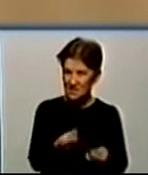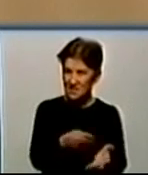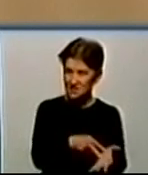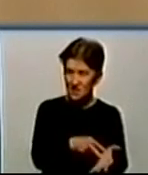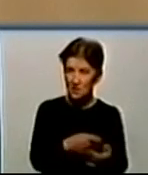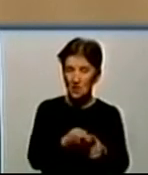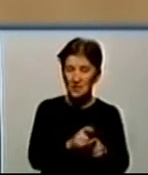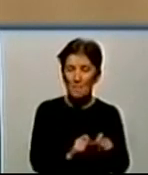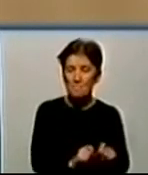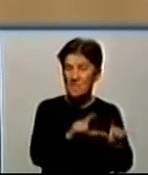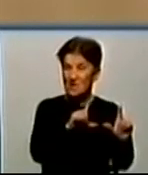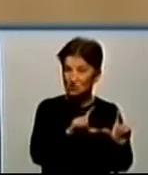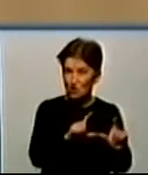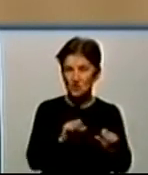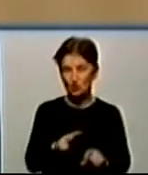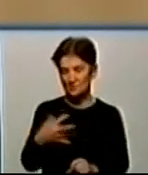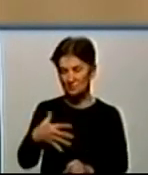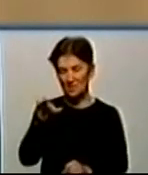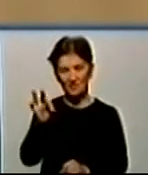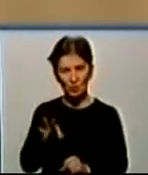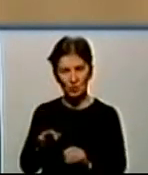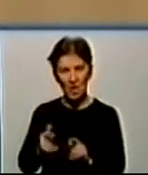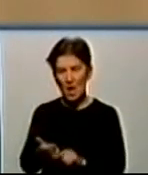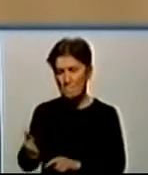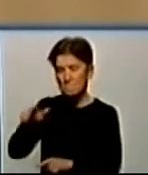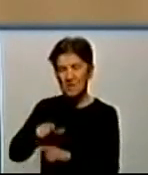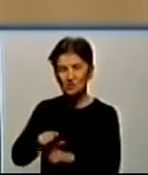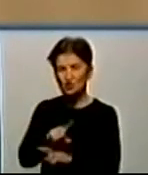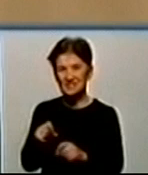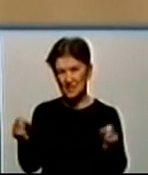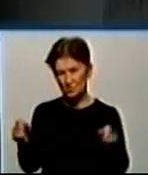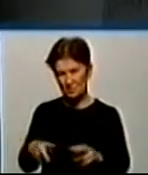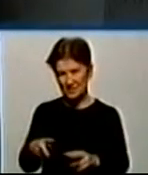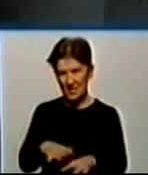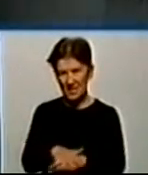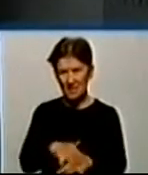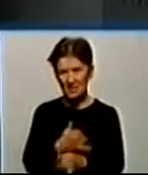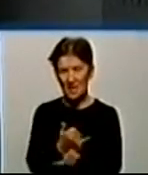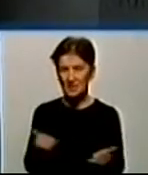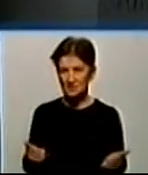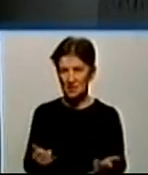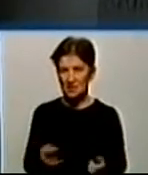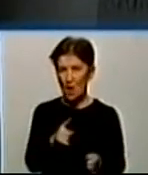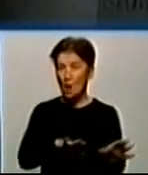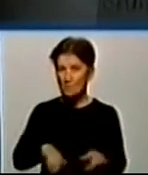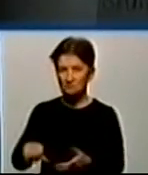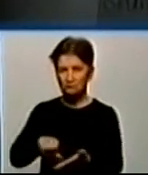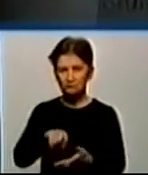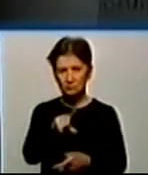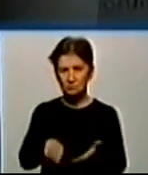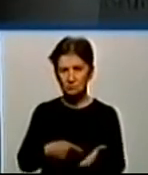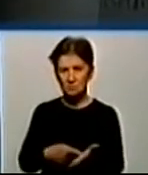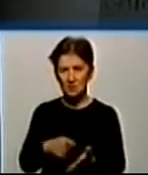більше, ніж на 50% вище за спеціальні ціни для населення? Після виступів міський голова ставить на